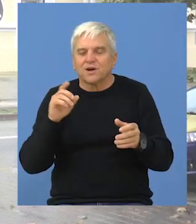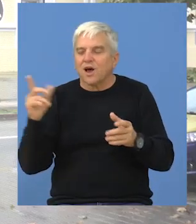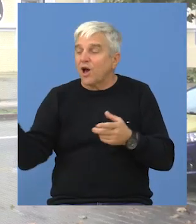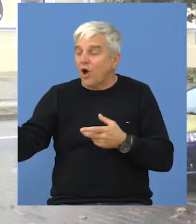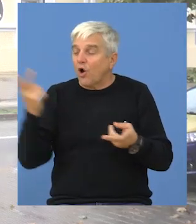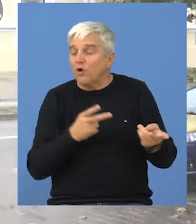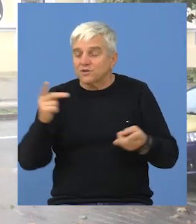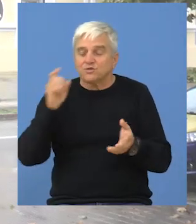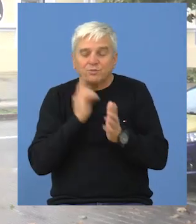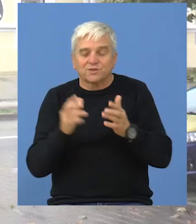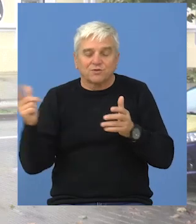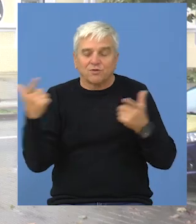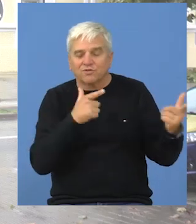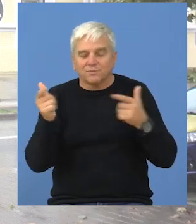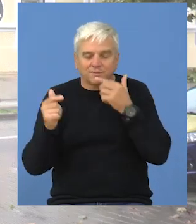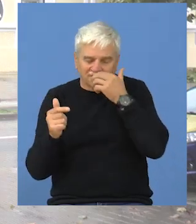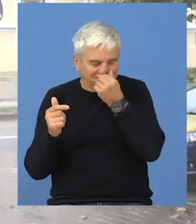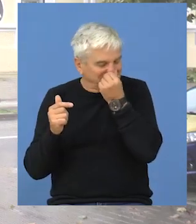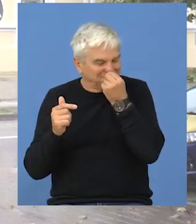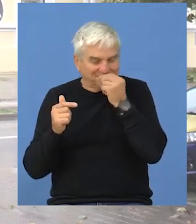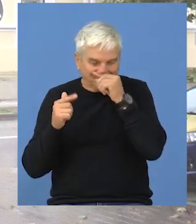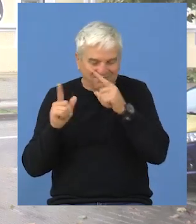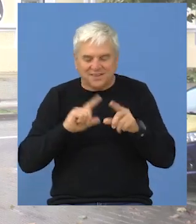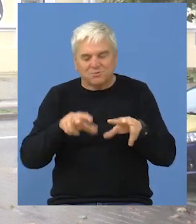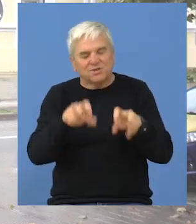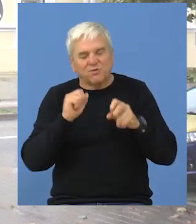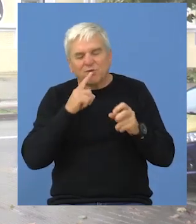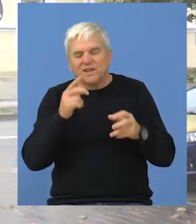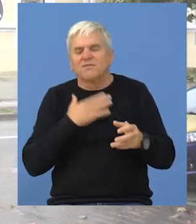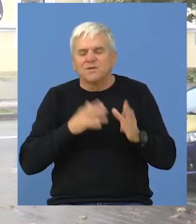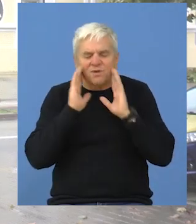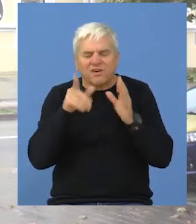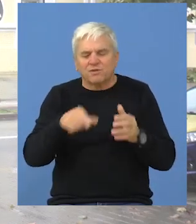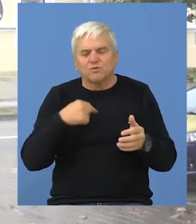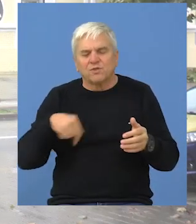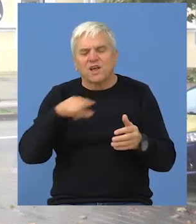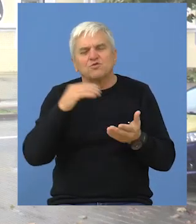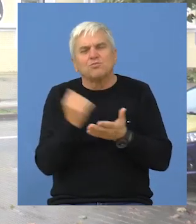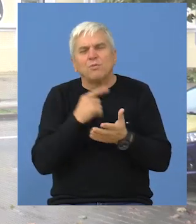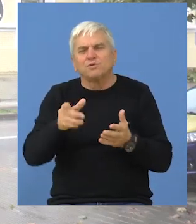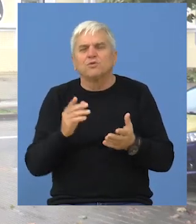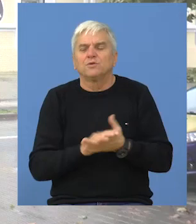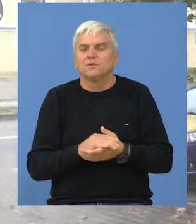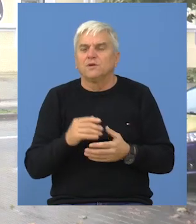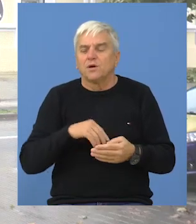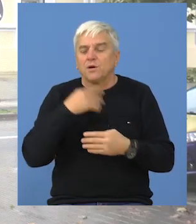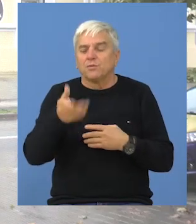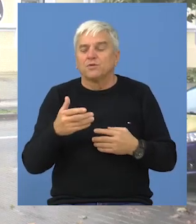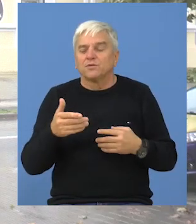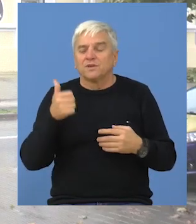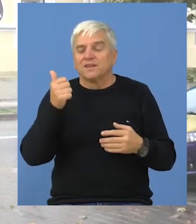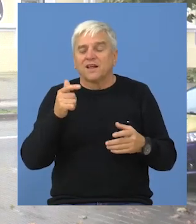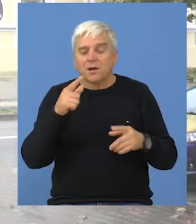protivnik je brzo izjednačio. Nešto što me stvarno rado je, jeste da nismo odustali, da smo verovali u tu pobedu i da smo,